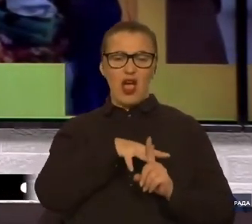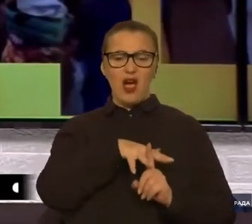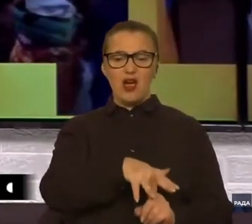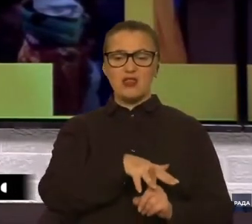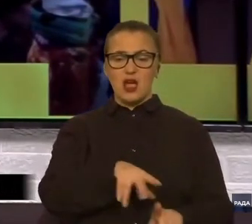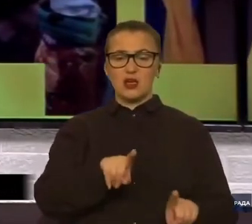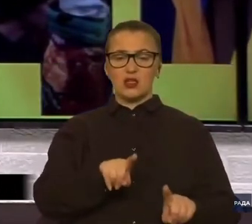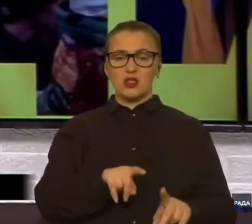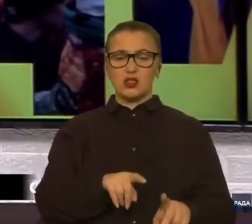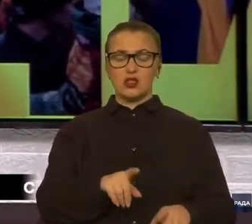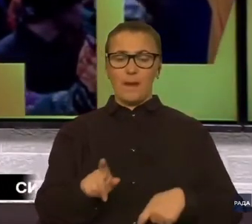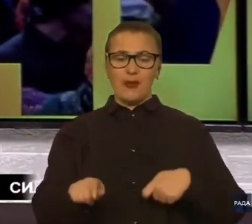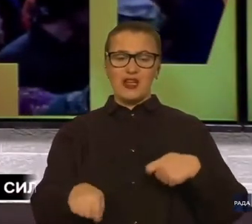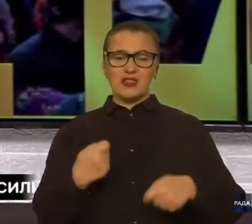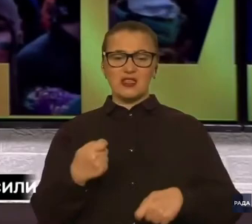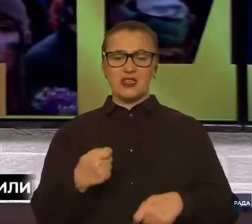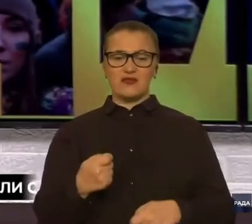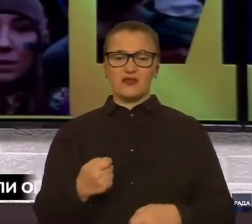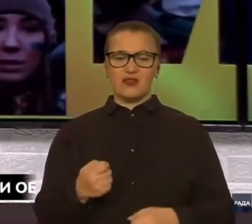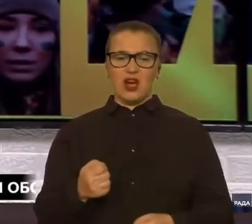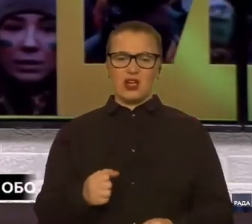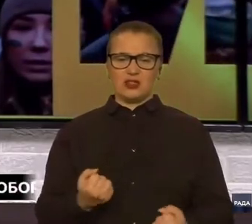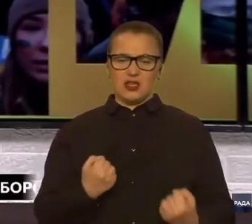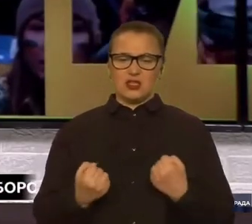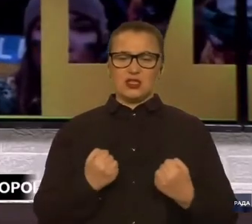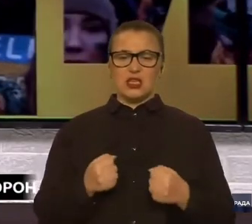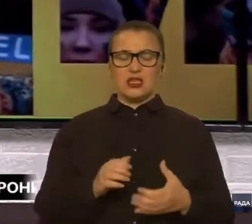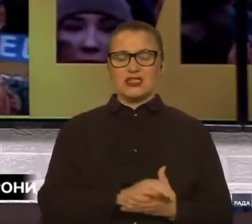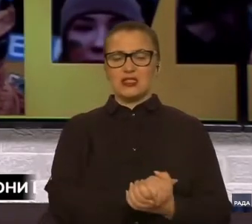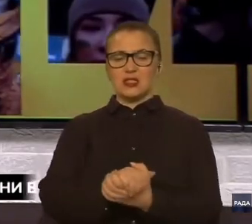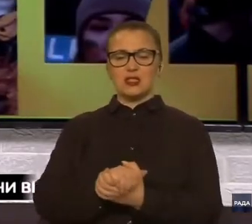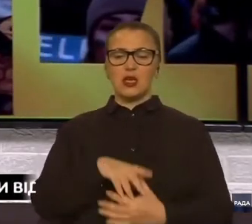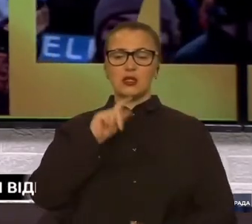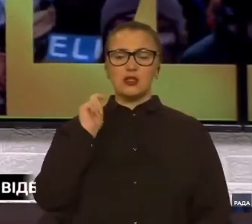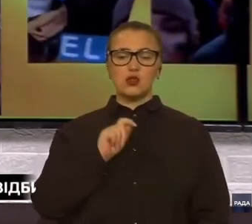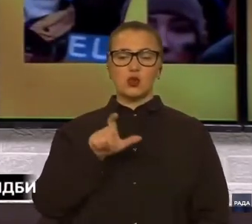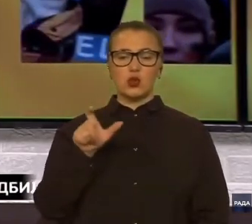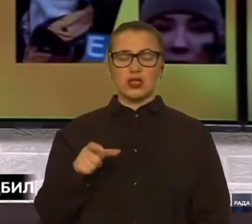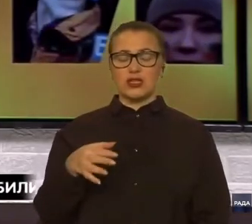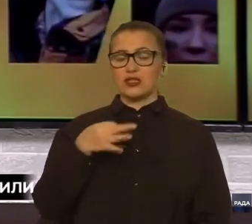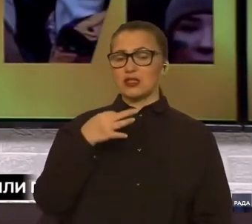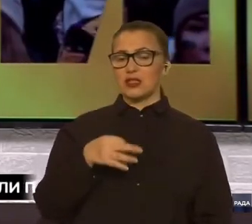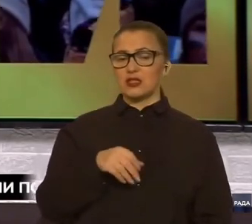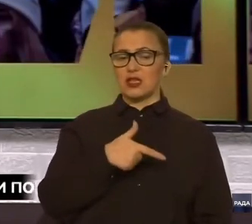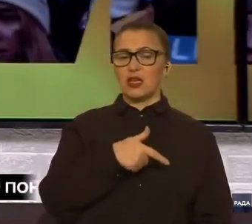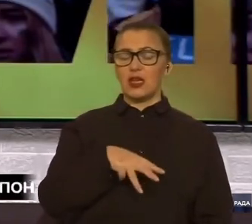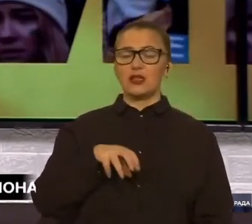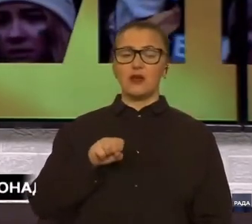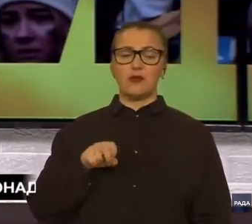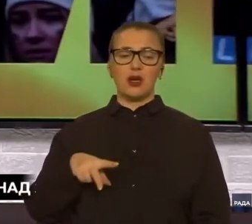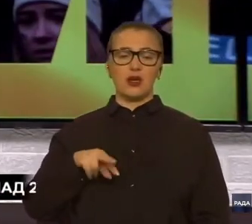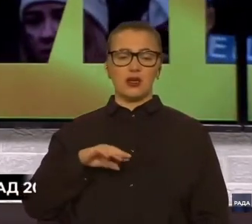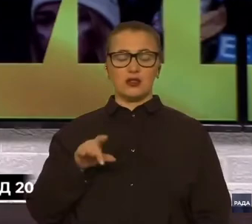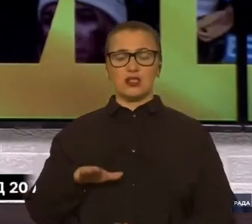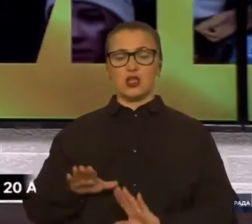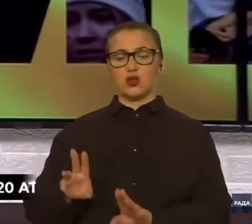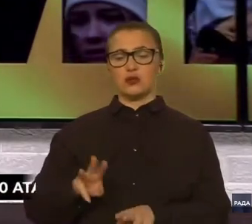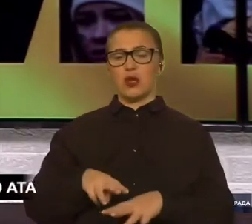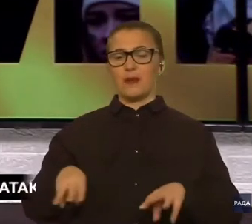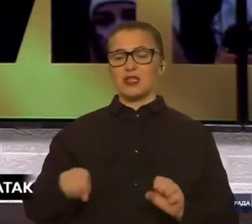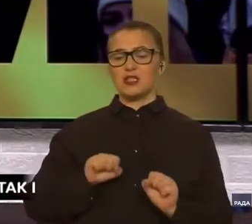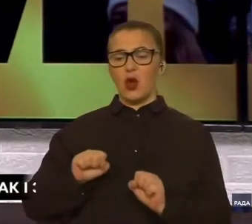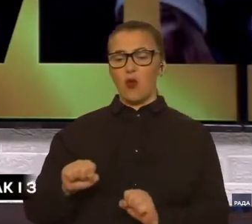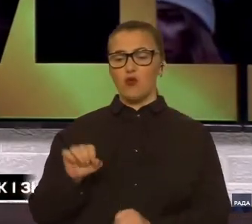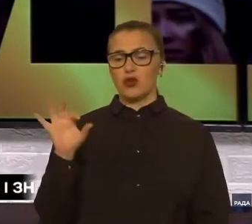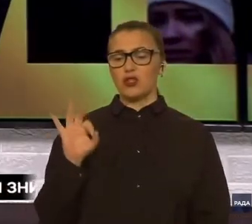підірвати стійкість та єдність українців? Про це заявила Ганна Малєр, заступниця міністра оборони у